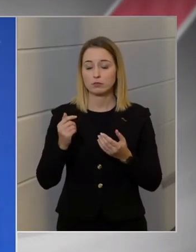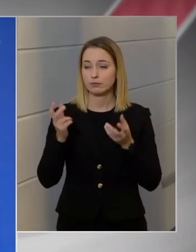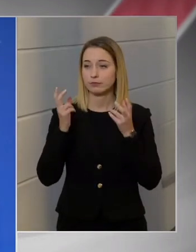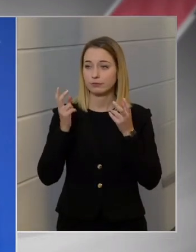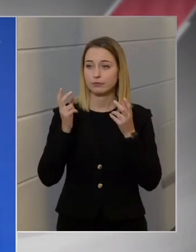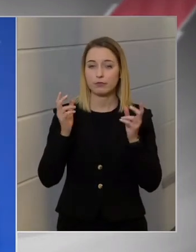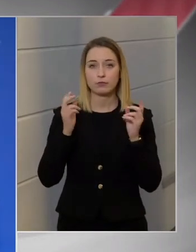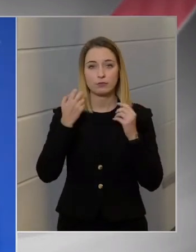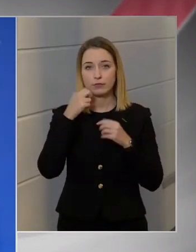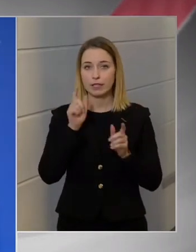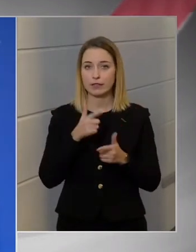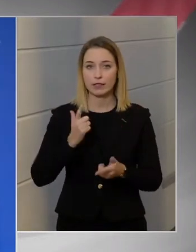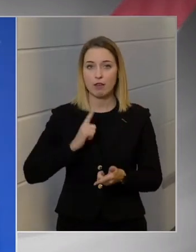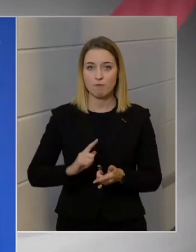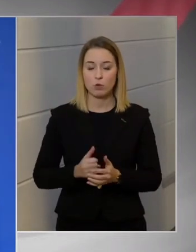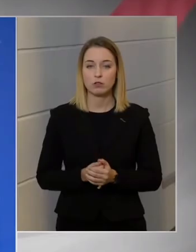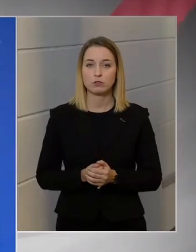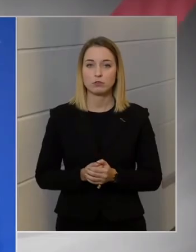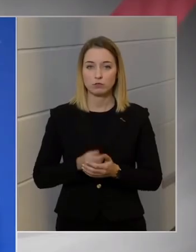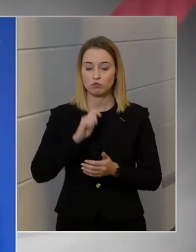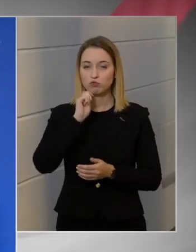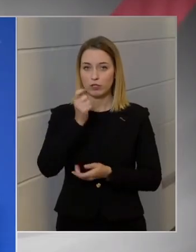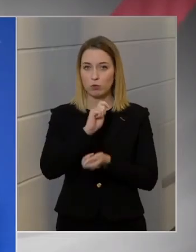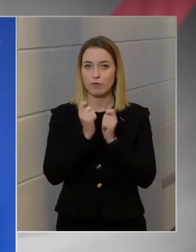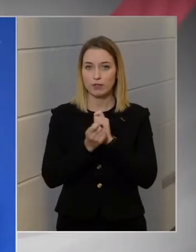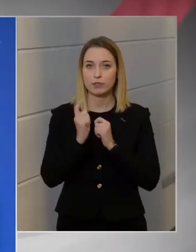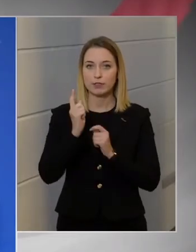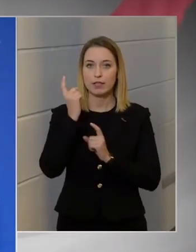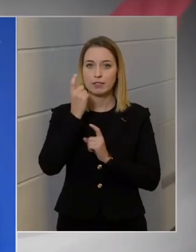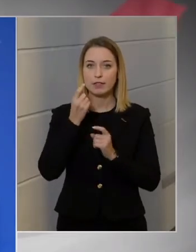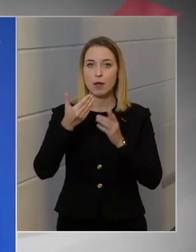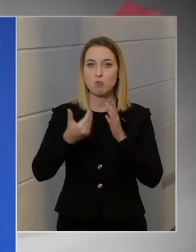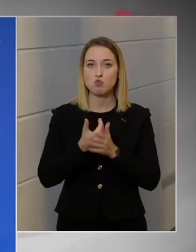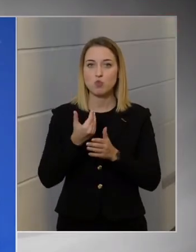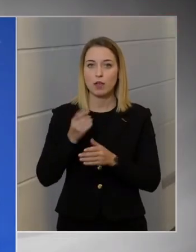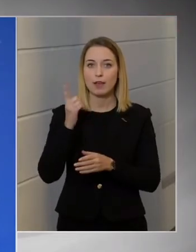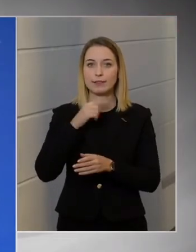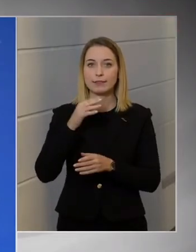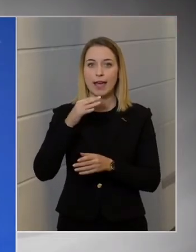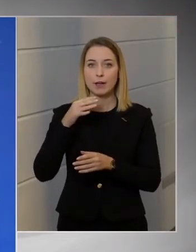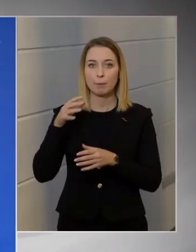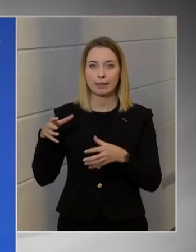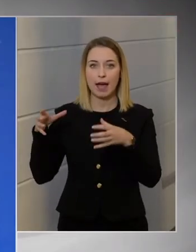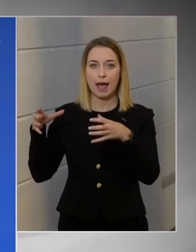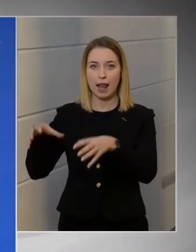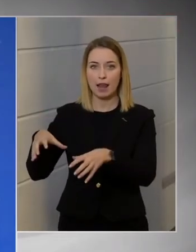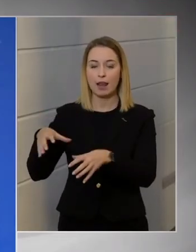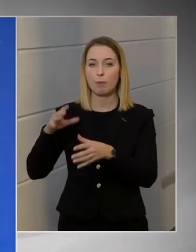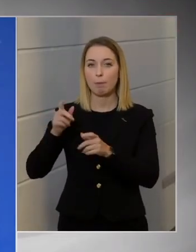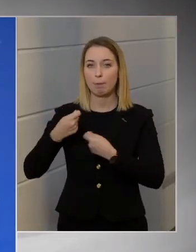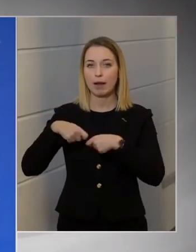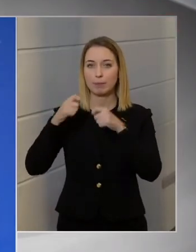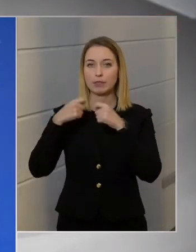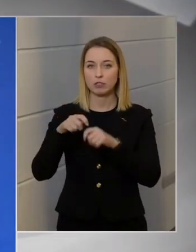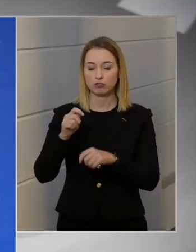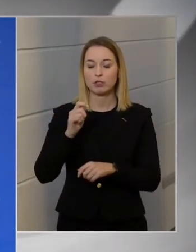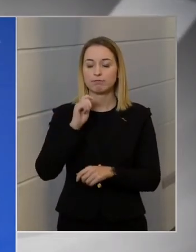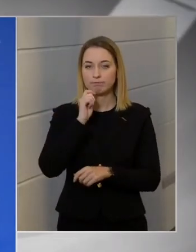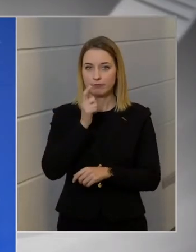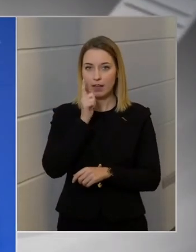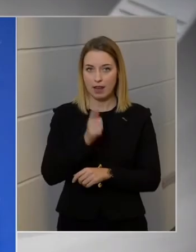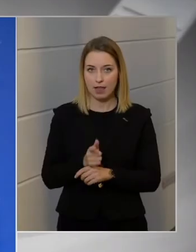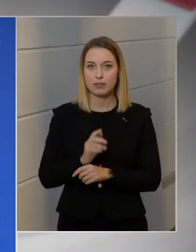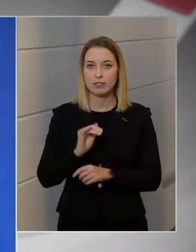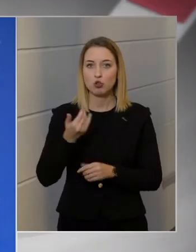volt. Ezen sikerült változtatni, de szerintem egy új terminál megépítése elkerülhetetlen. Az, hogy vasúttal el lehessen érni végre a